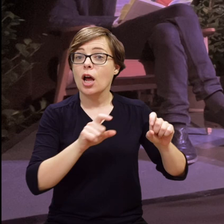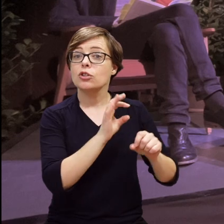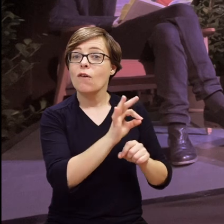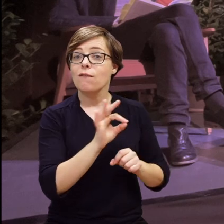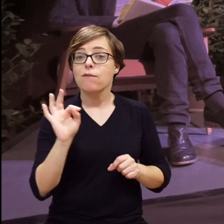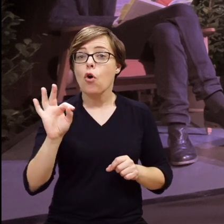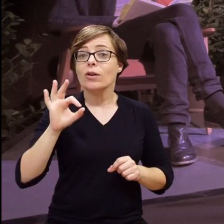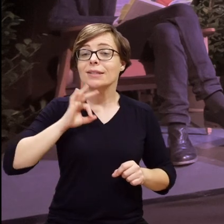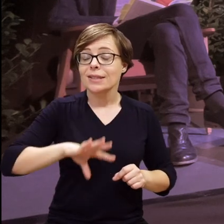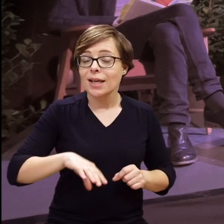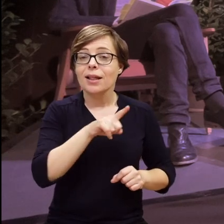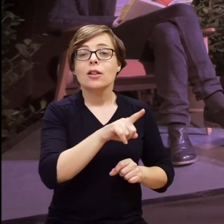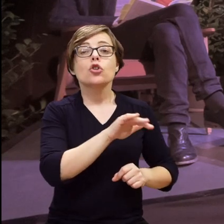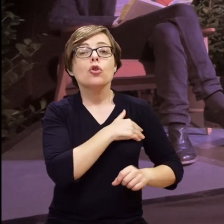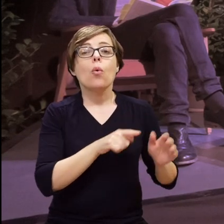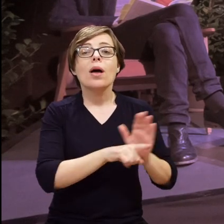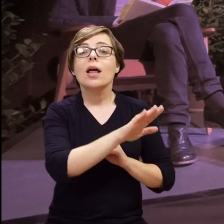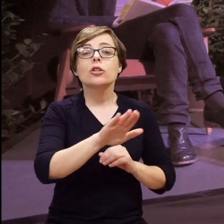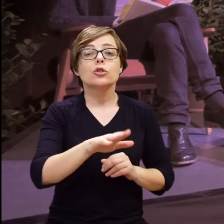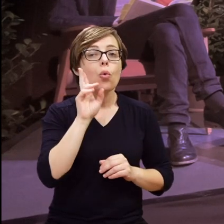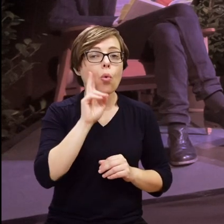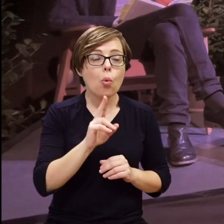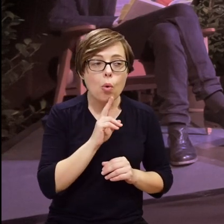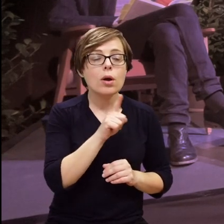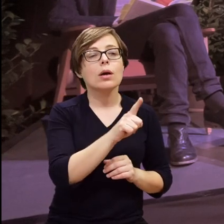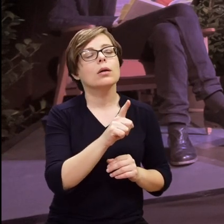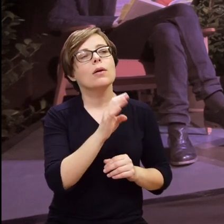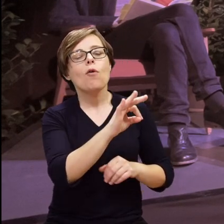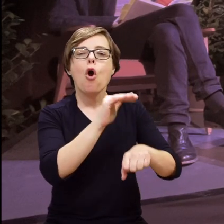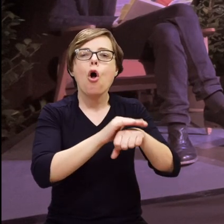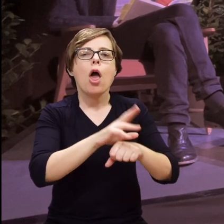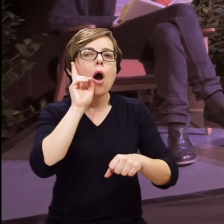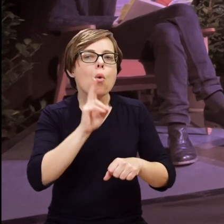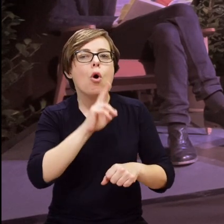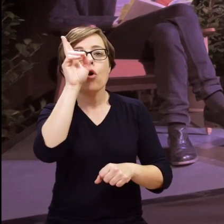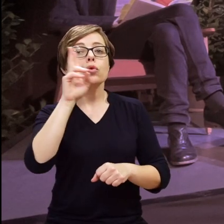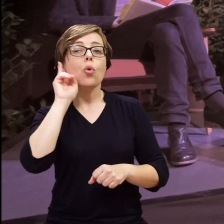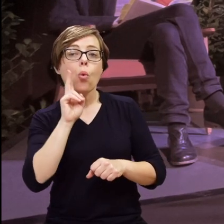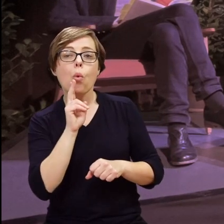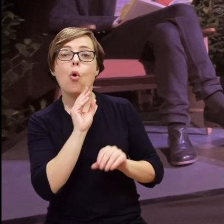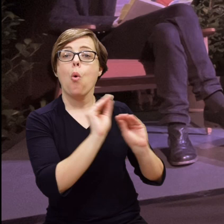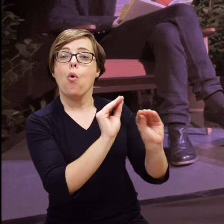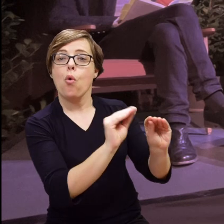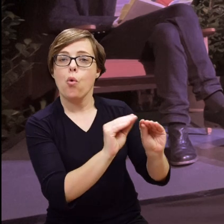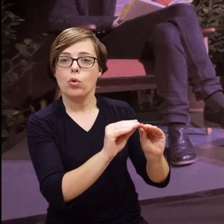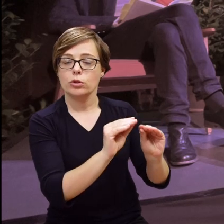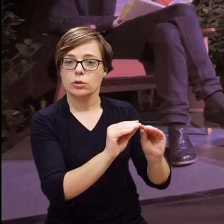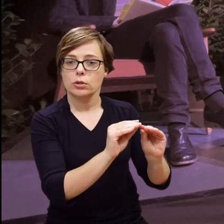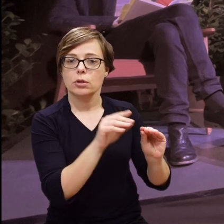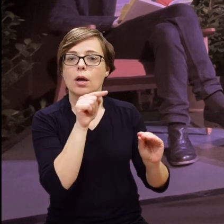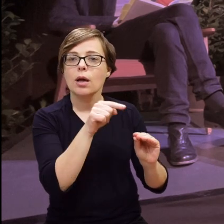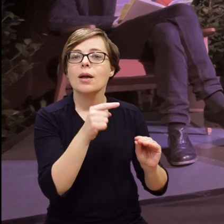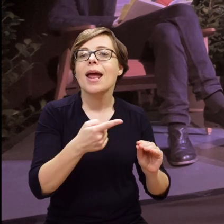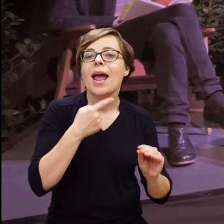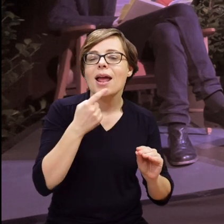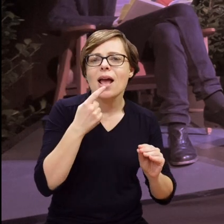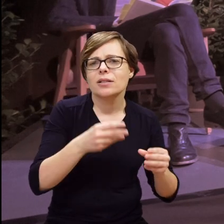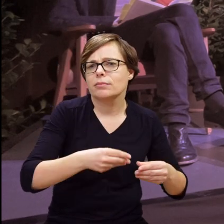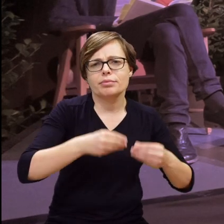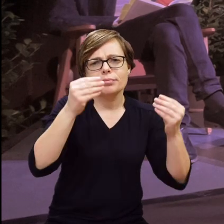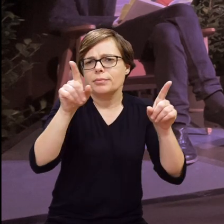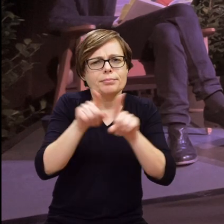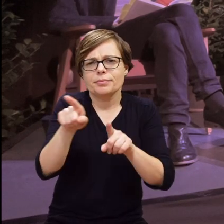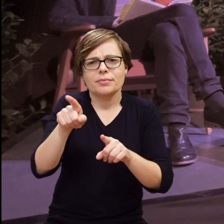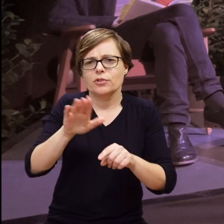miesięcy. Równolegle ich syn poznaje w szkole dla dzieci głuchych, głuchych kolegów, którzy mają głuchych rodziców i jak wiadomo,